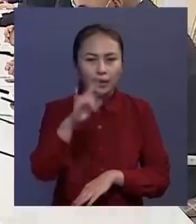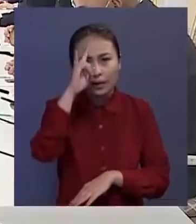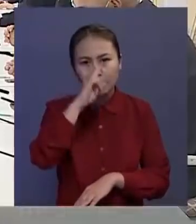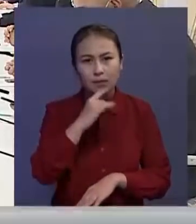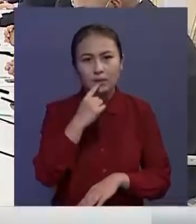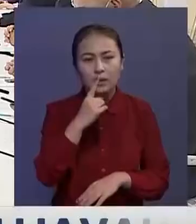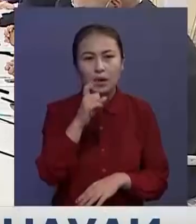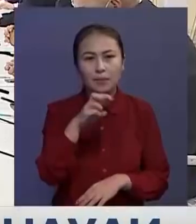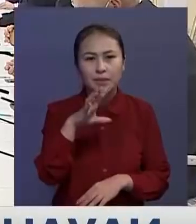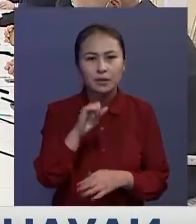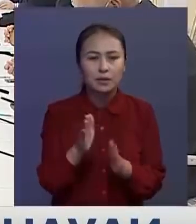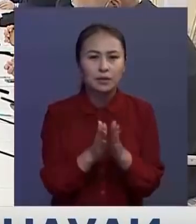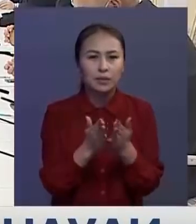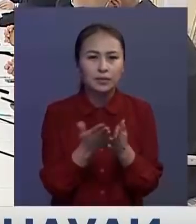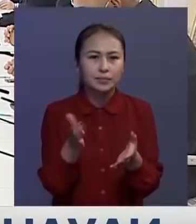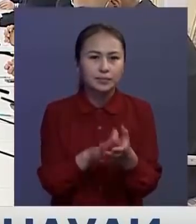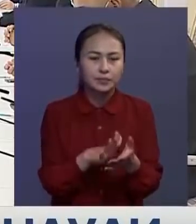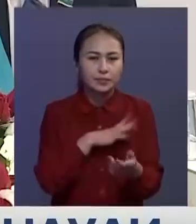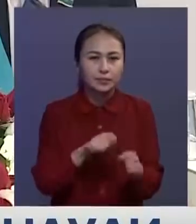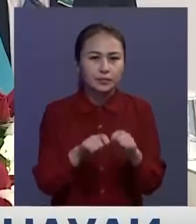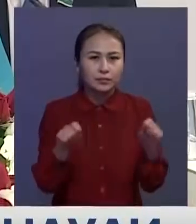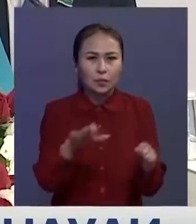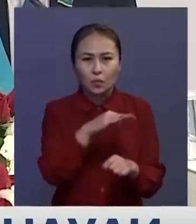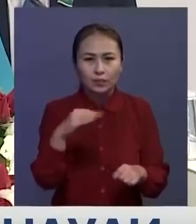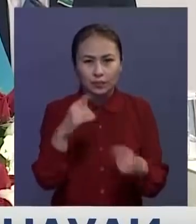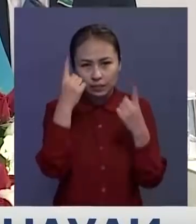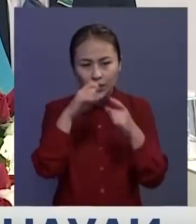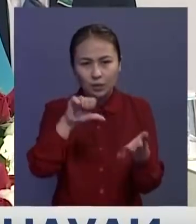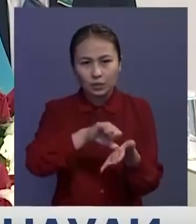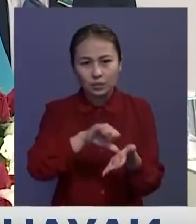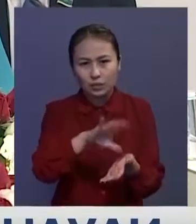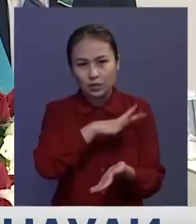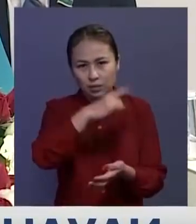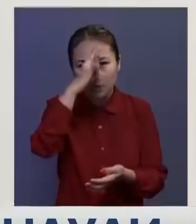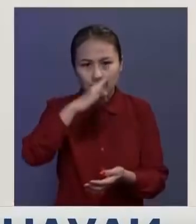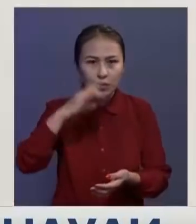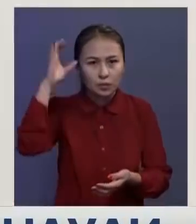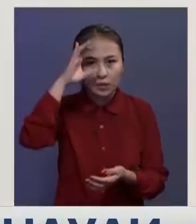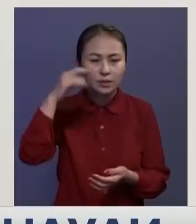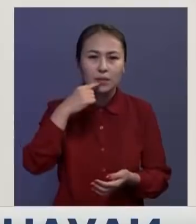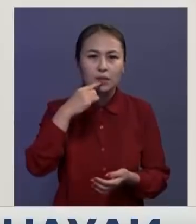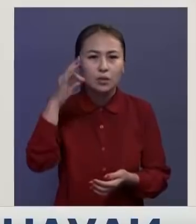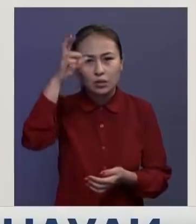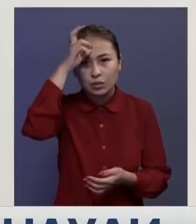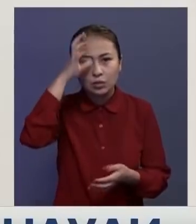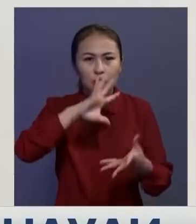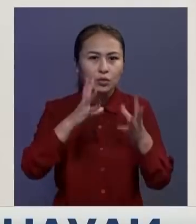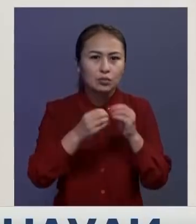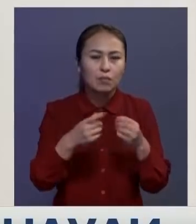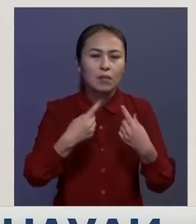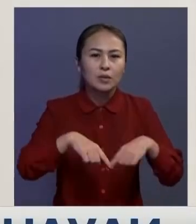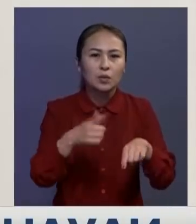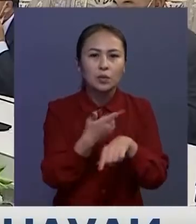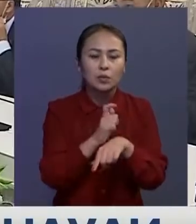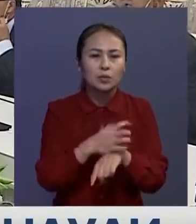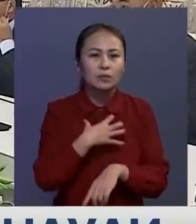тілінде жарқ көрген Қамзатты кітабы таңыстырылды. Саугесер рәсіміне қатсықан зиялығау мөкілдері Қазақ пен өзбек әдевиетінің тұтас түркі жұрты